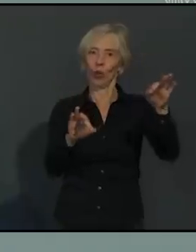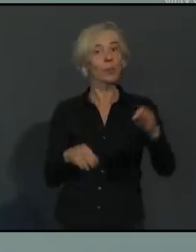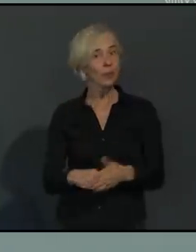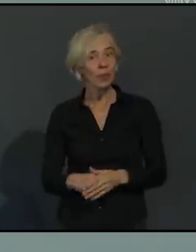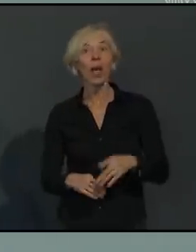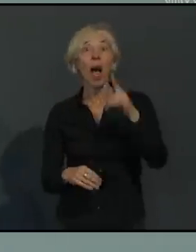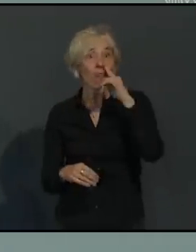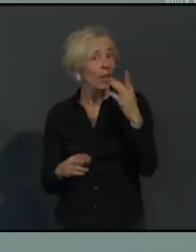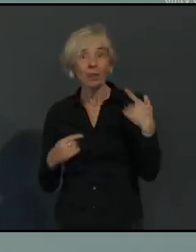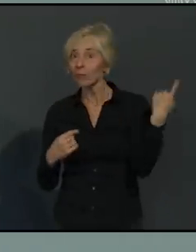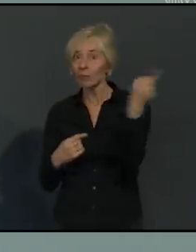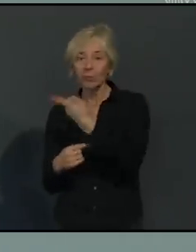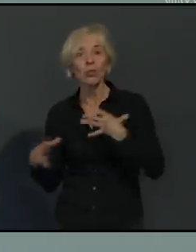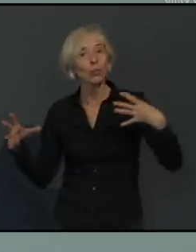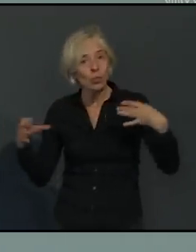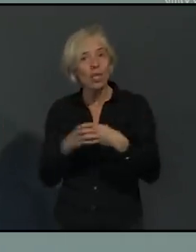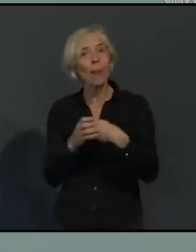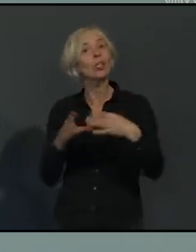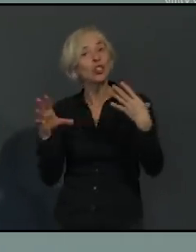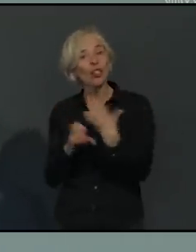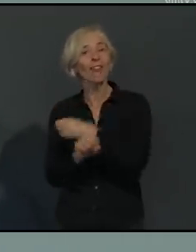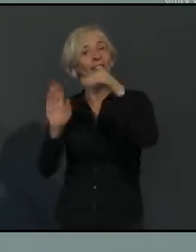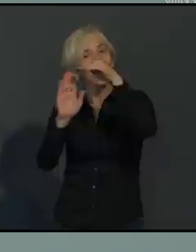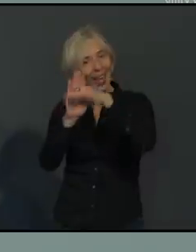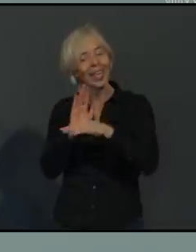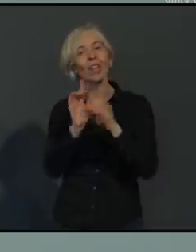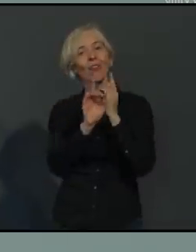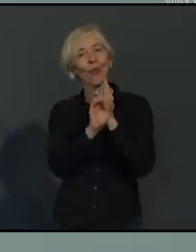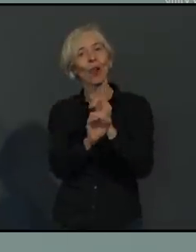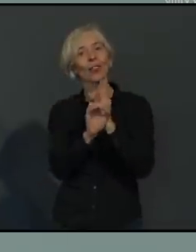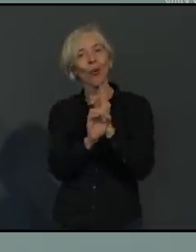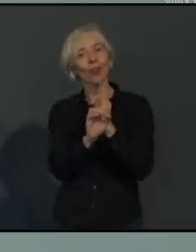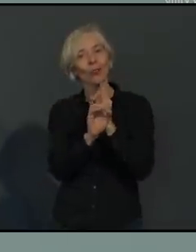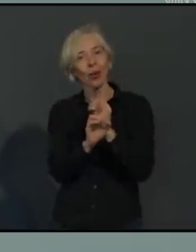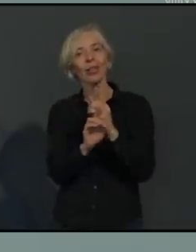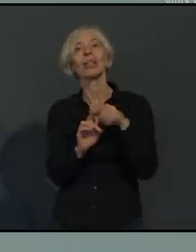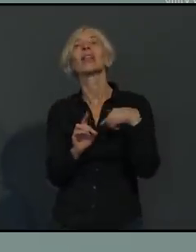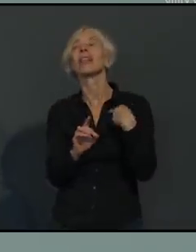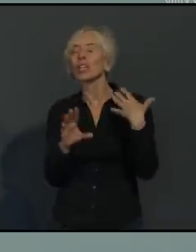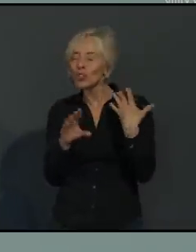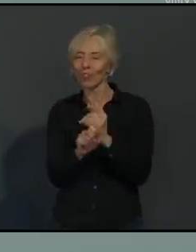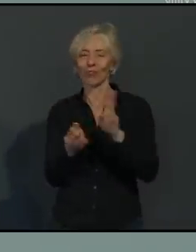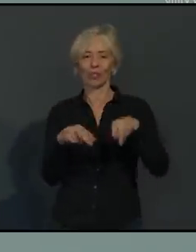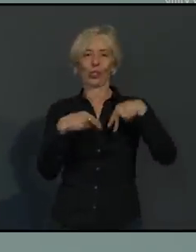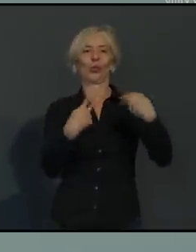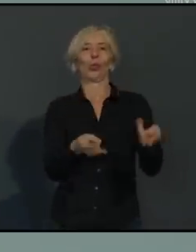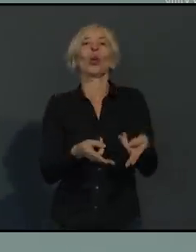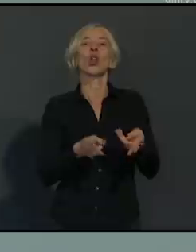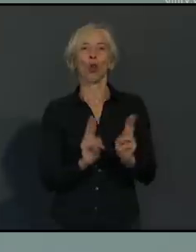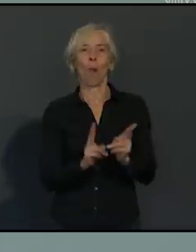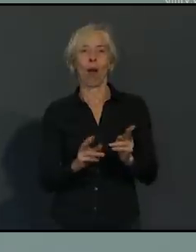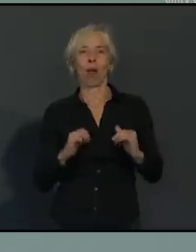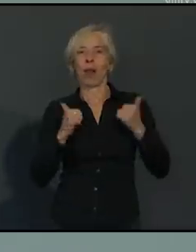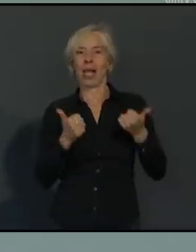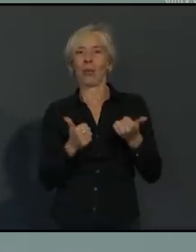können wir auch wieder in die ganz normale Normalität zurückkehren ohne Einschränkungen. Ich weise noch einmal darauf hin, dass der